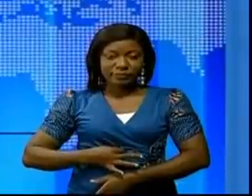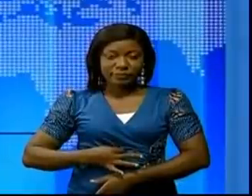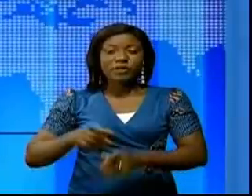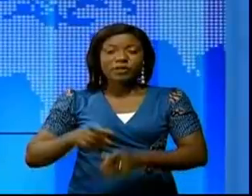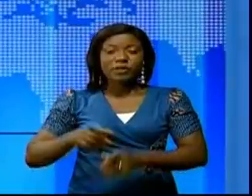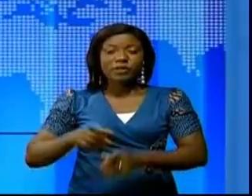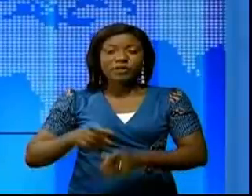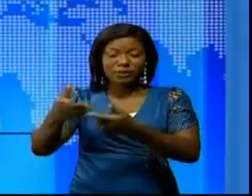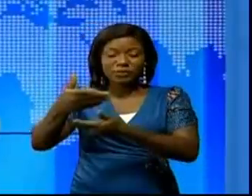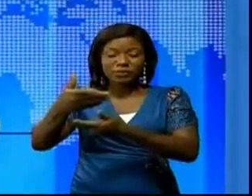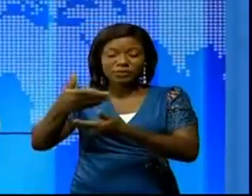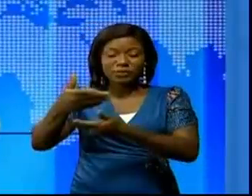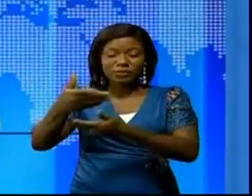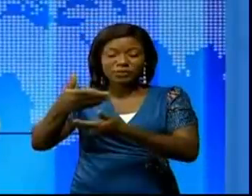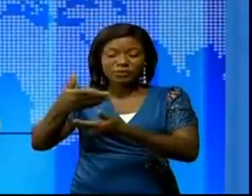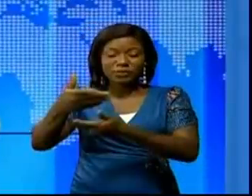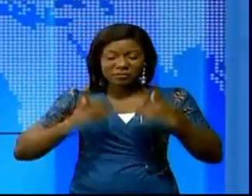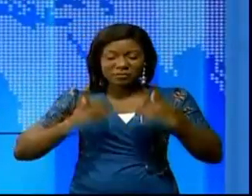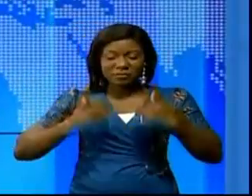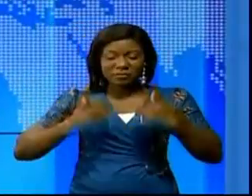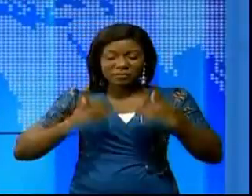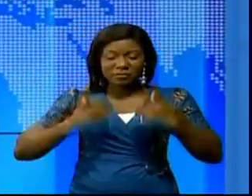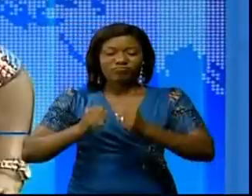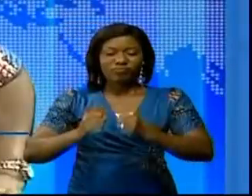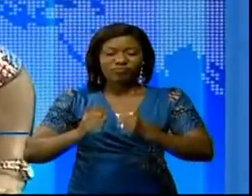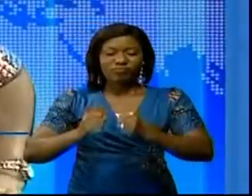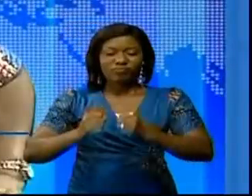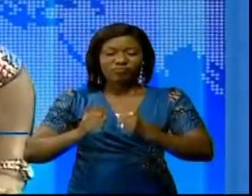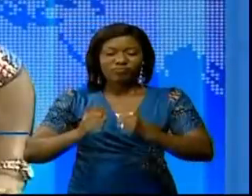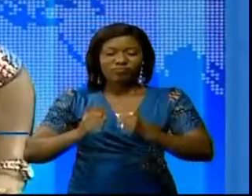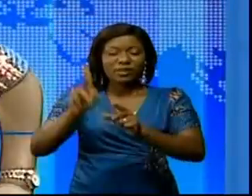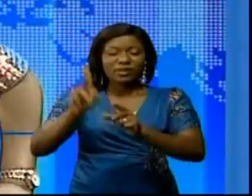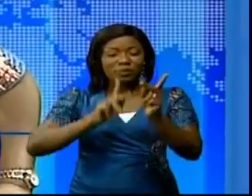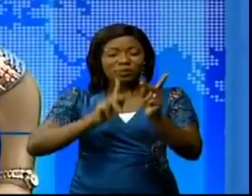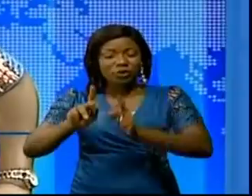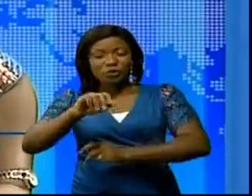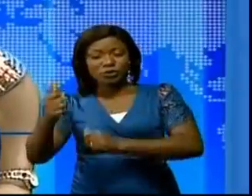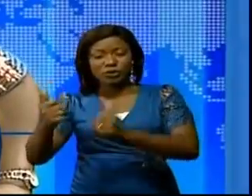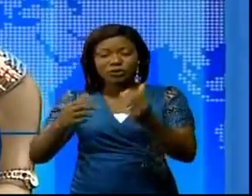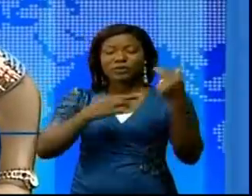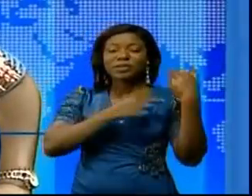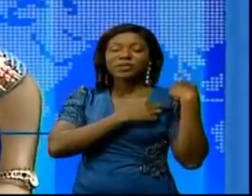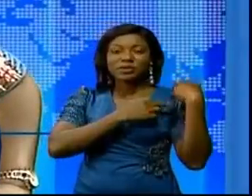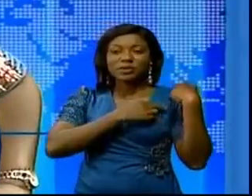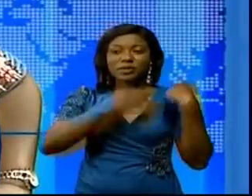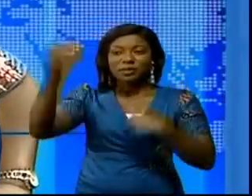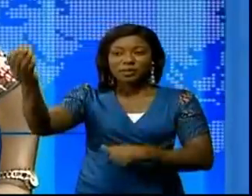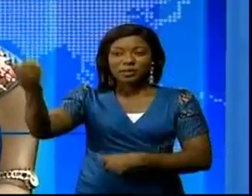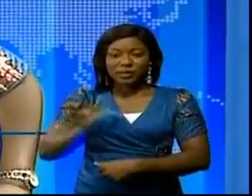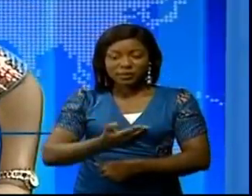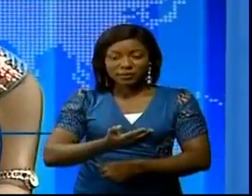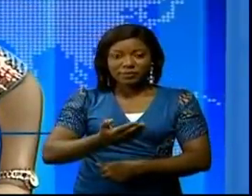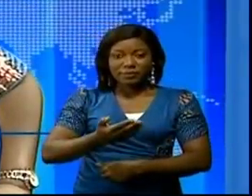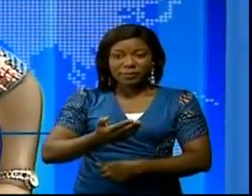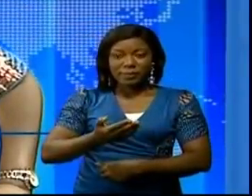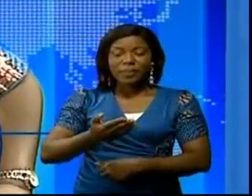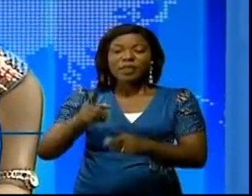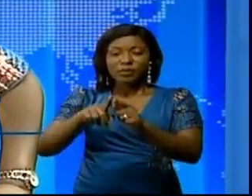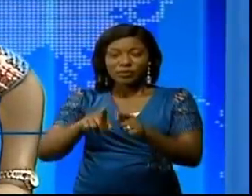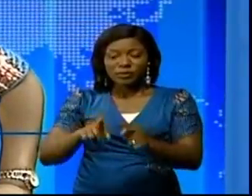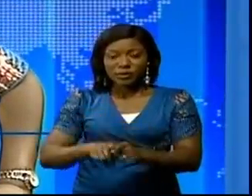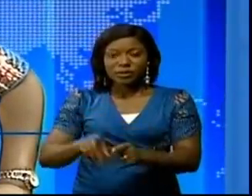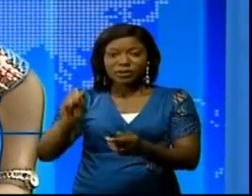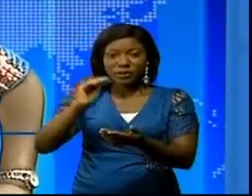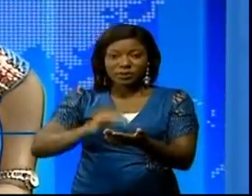est revenu en pleine forme. La population quinoise et les autorités du pays l'ont accueillie. Ils étaient